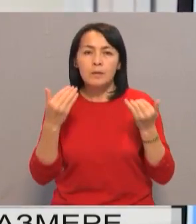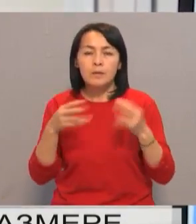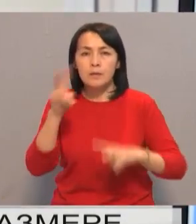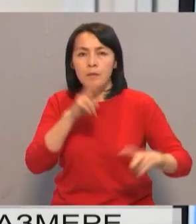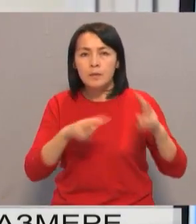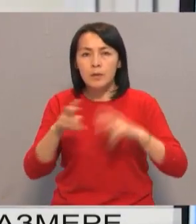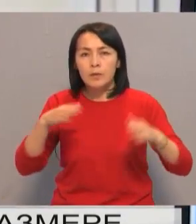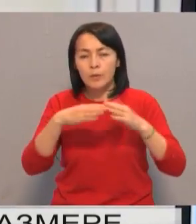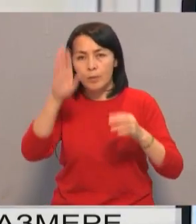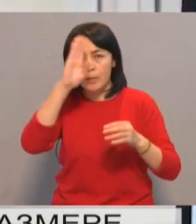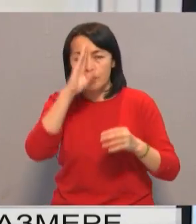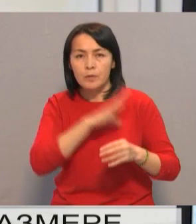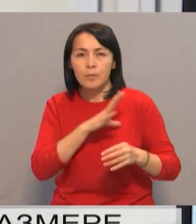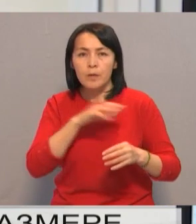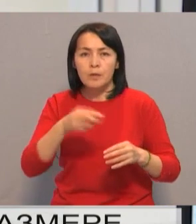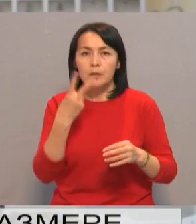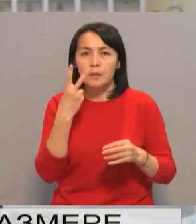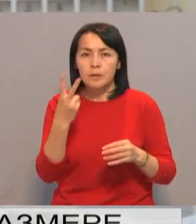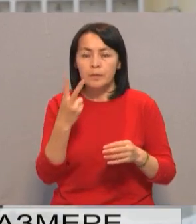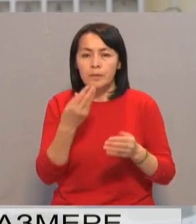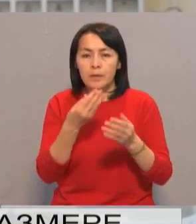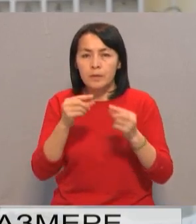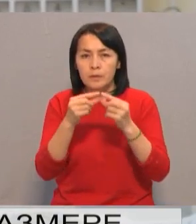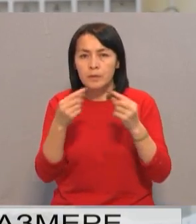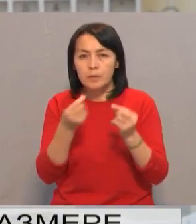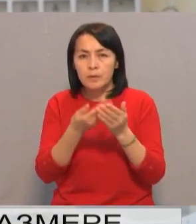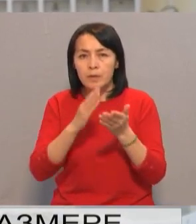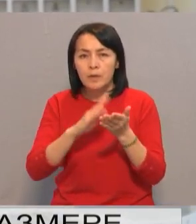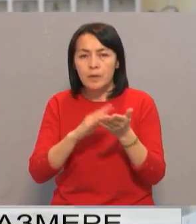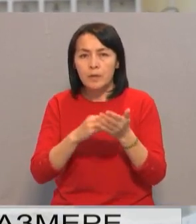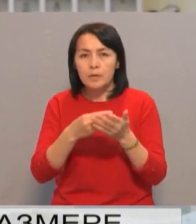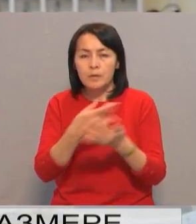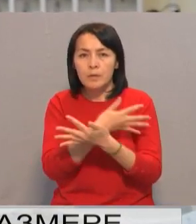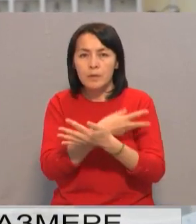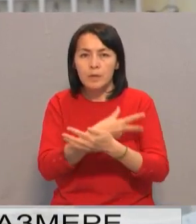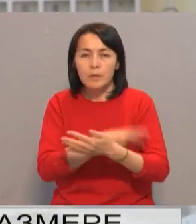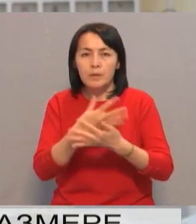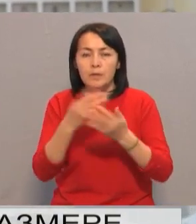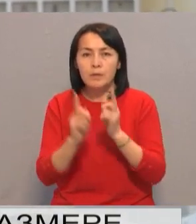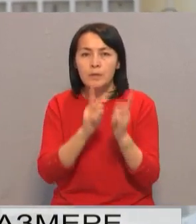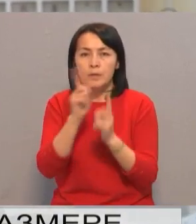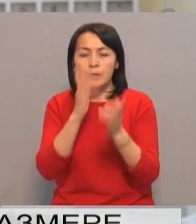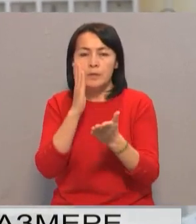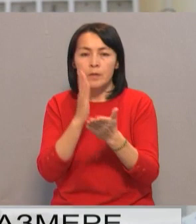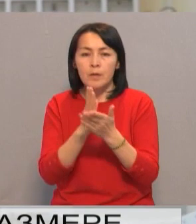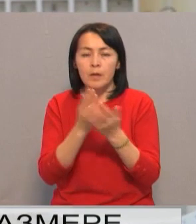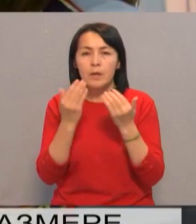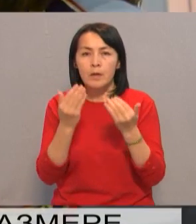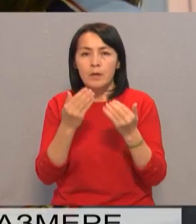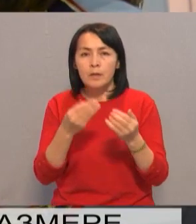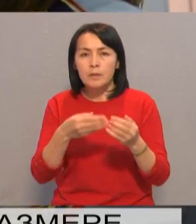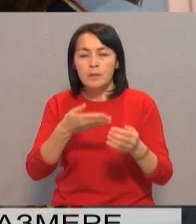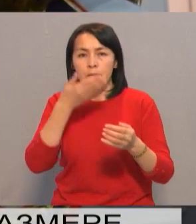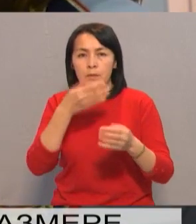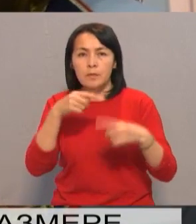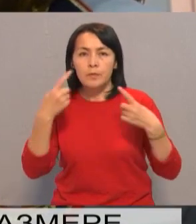обыске в доме мужчины обнаружены два спичечных коробка с семенами наркосодержащего растения, приспособления для употребления